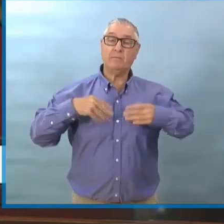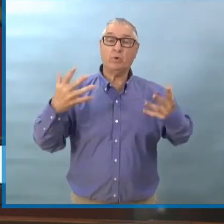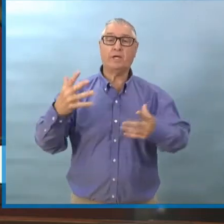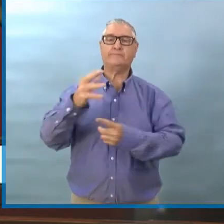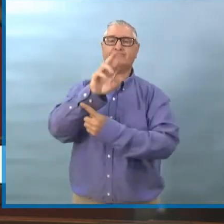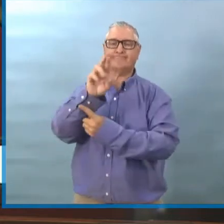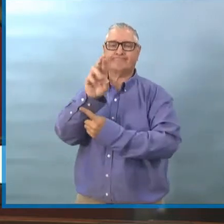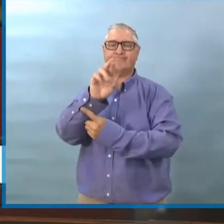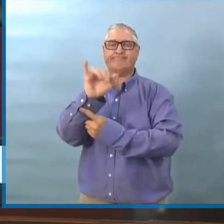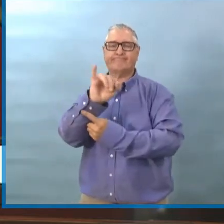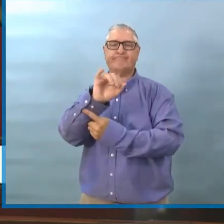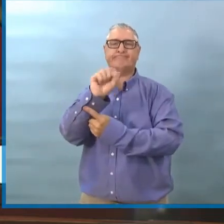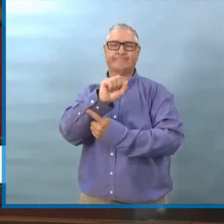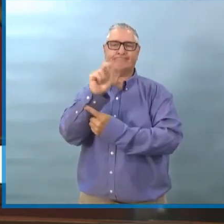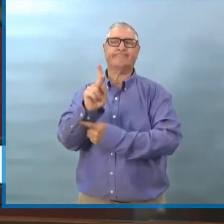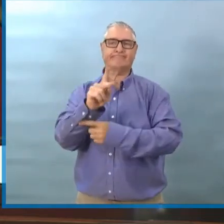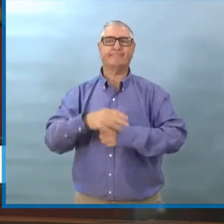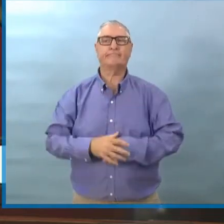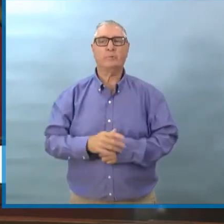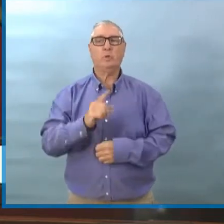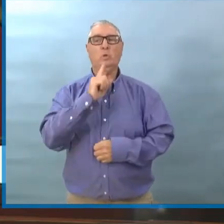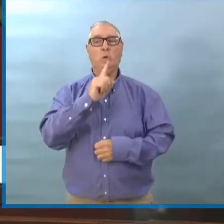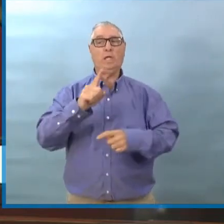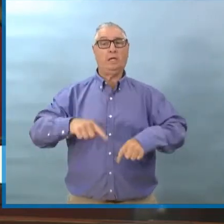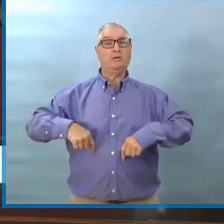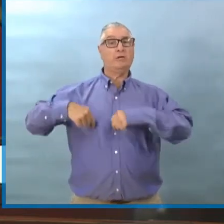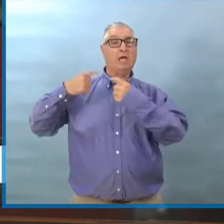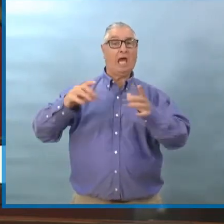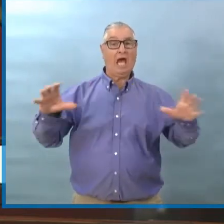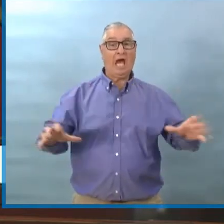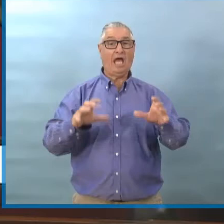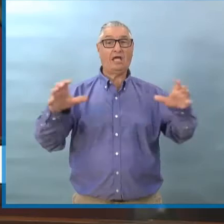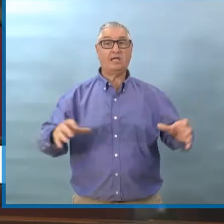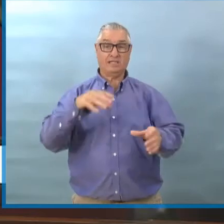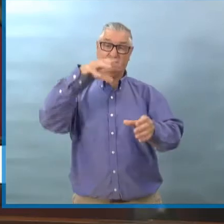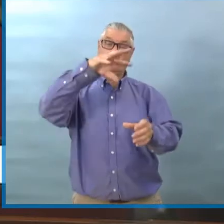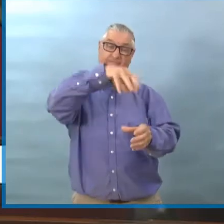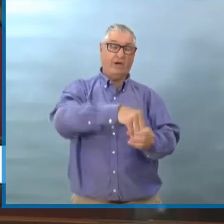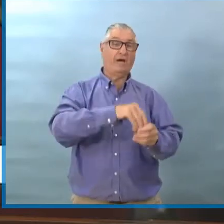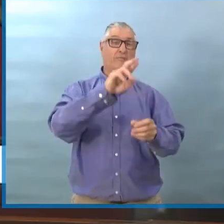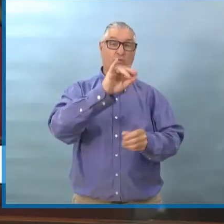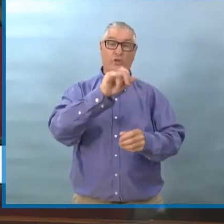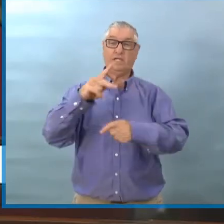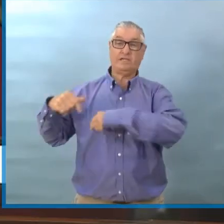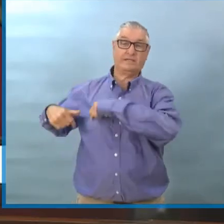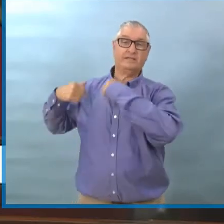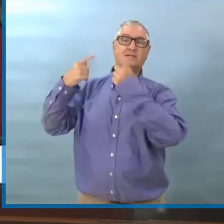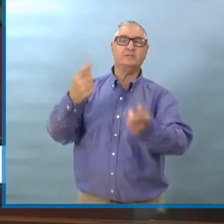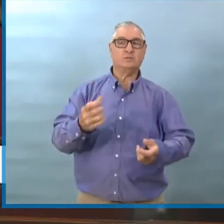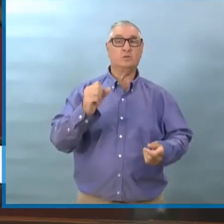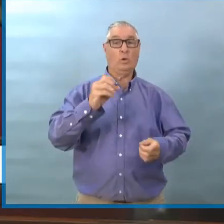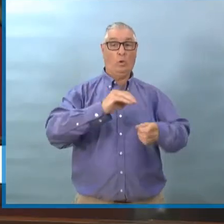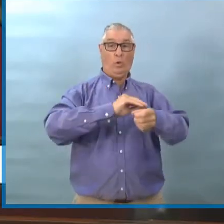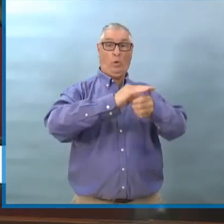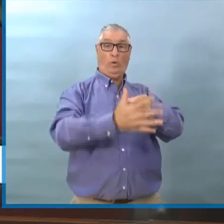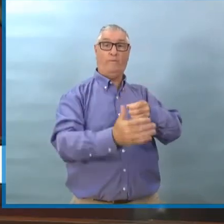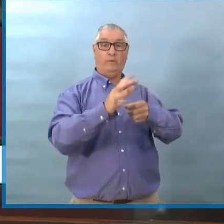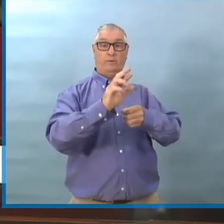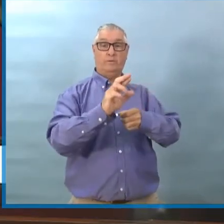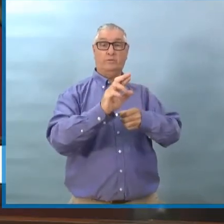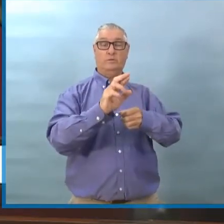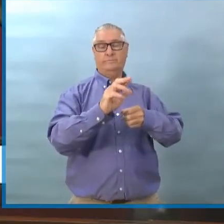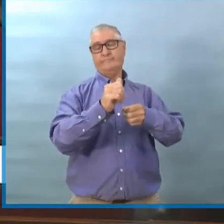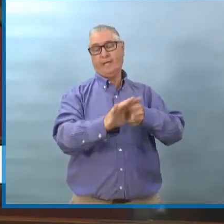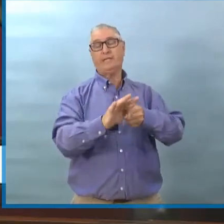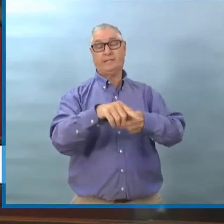risques et des mesures qu'on peut prendre pour minimiser ces risques. Donc les personnes qui ont